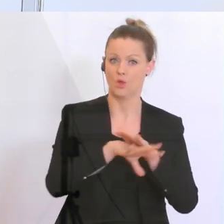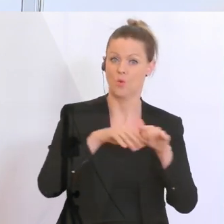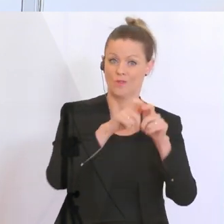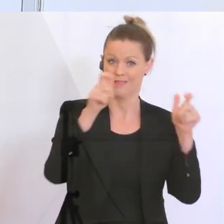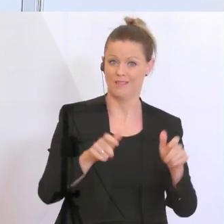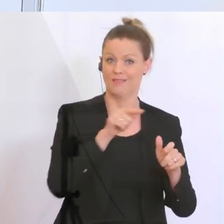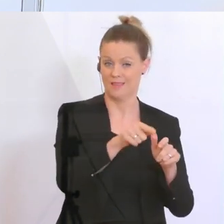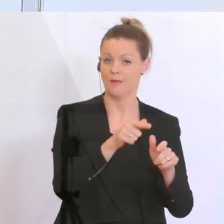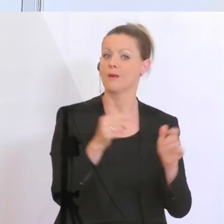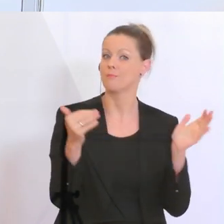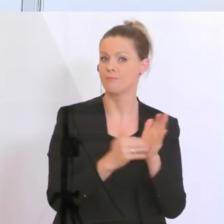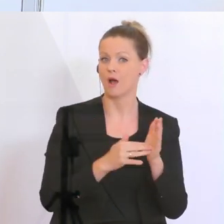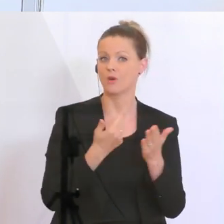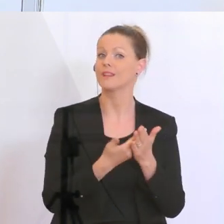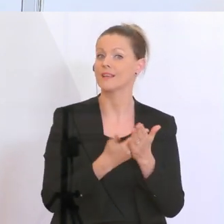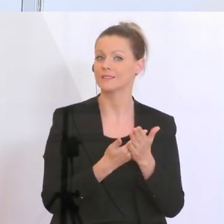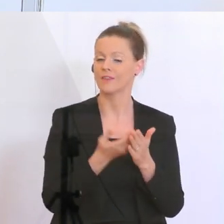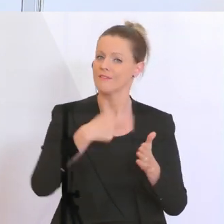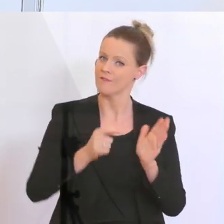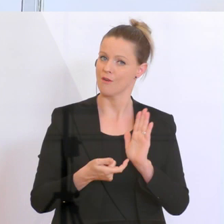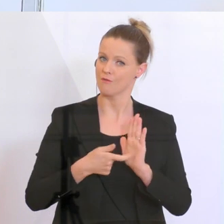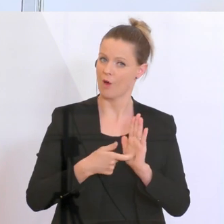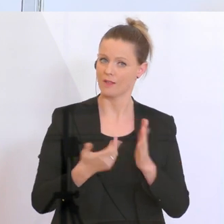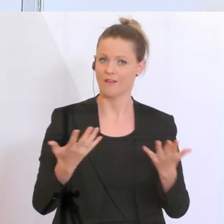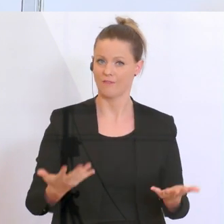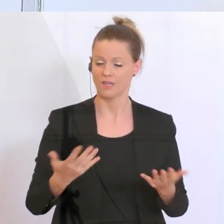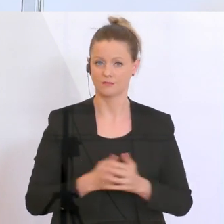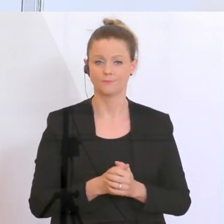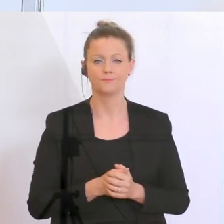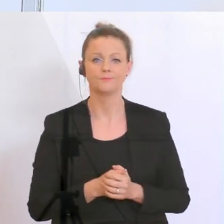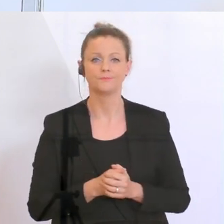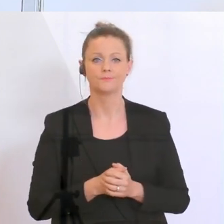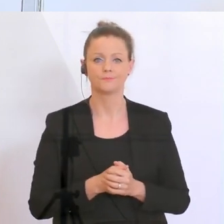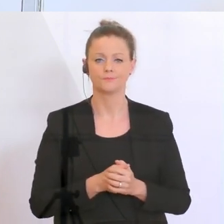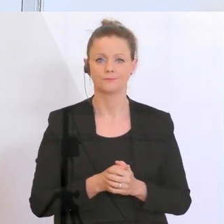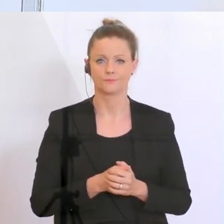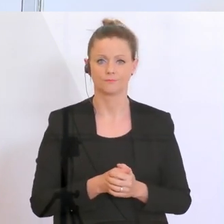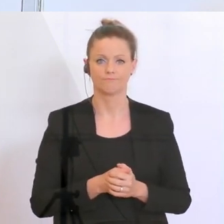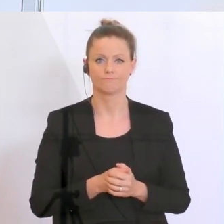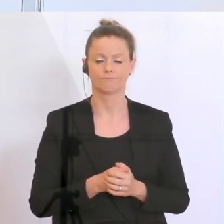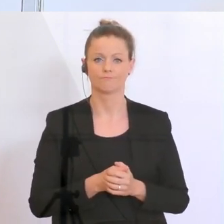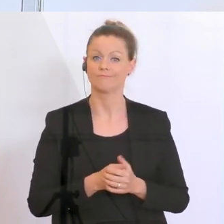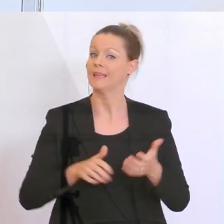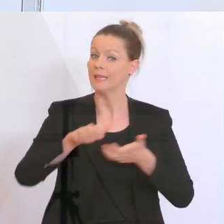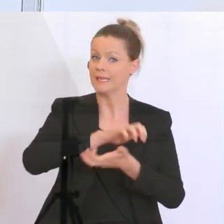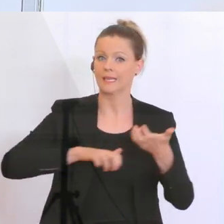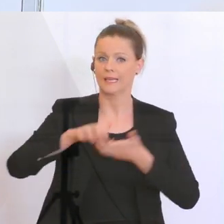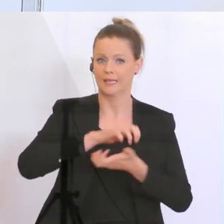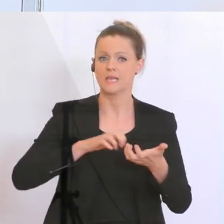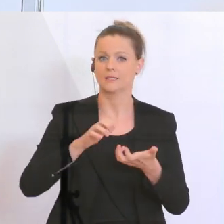walten lassen dürfen und daher fordern wir, dass wir die Krise auch